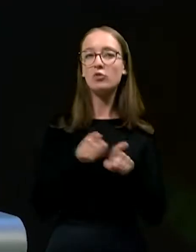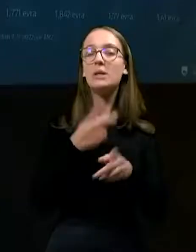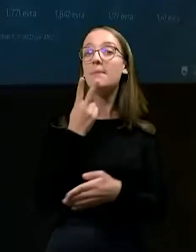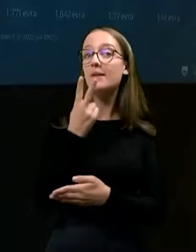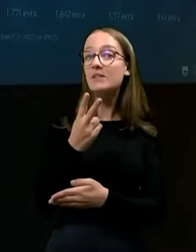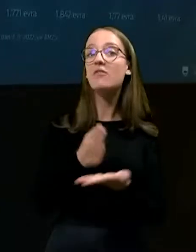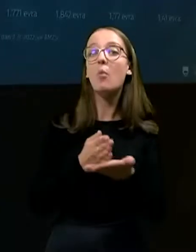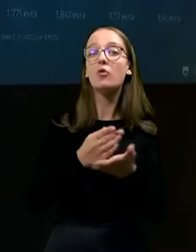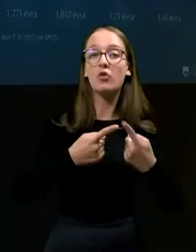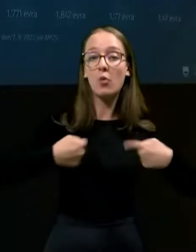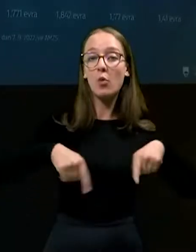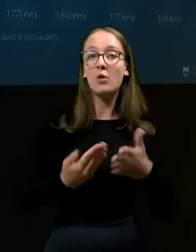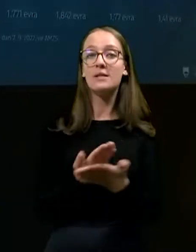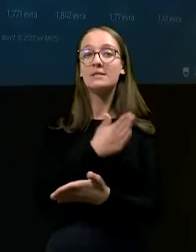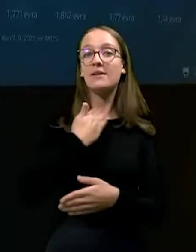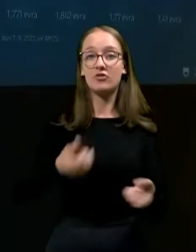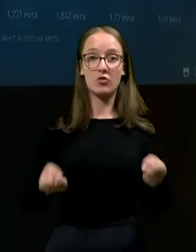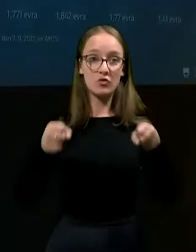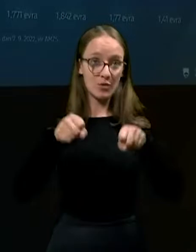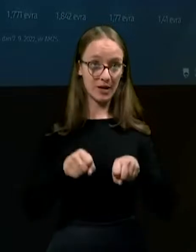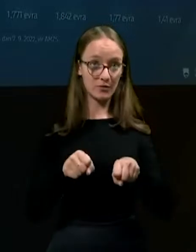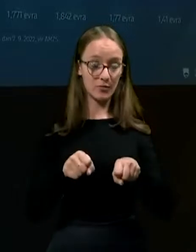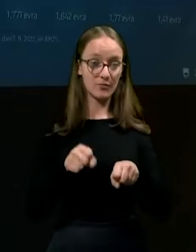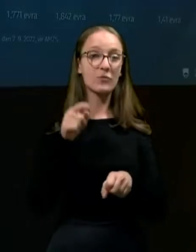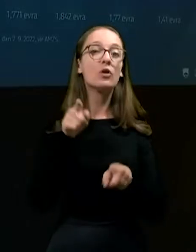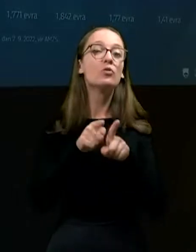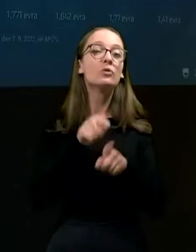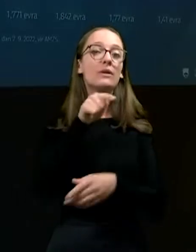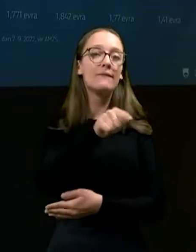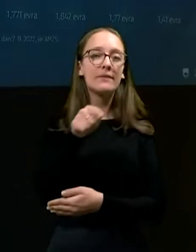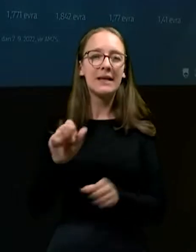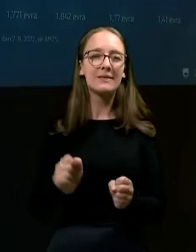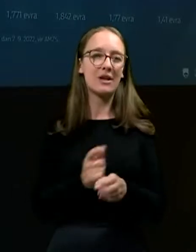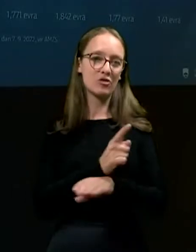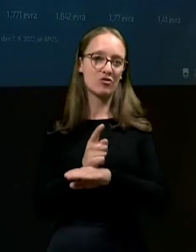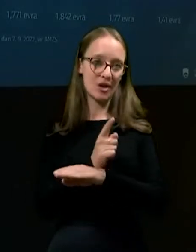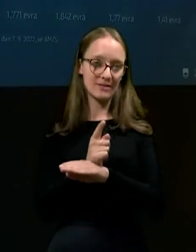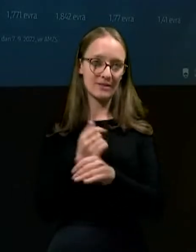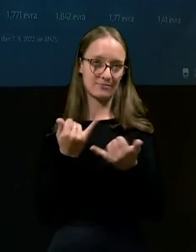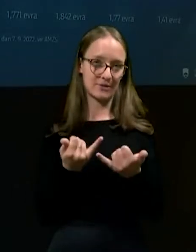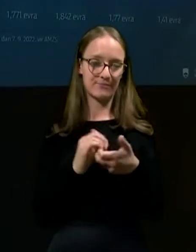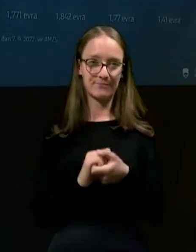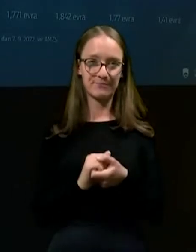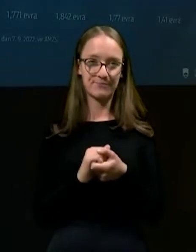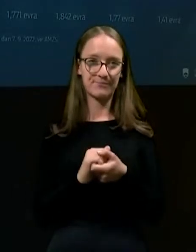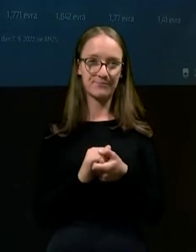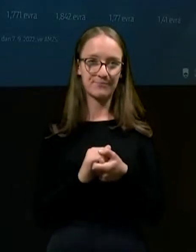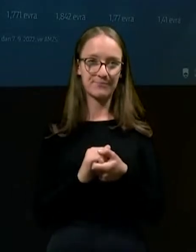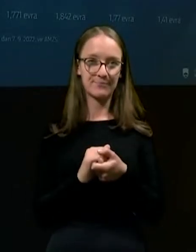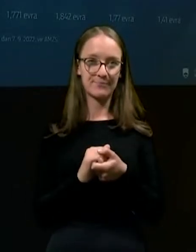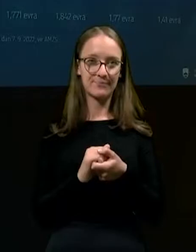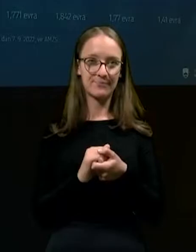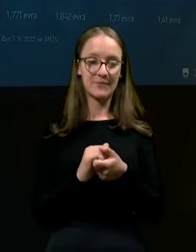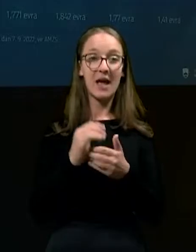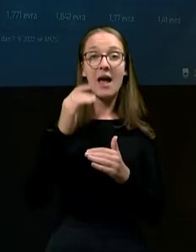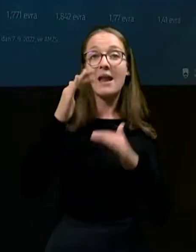poslovno okolje narediti za naše gospodarstvo. Tudi v teh težkih časih. Ustavo se vam na